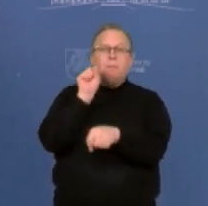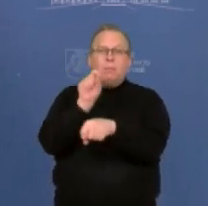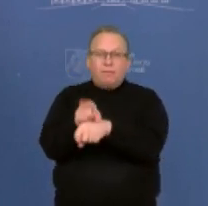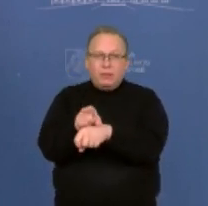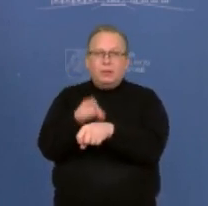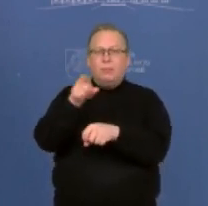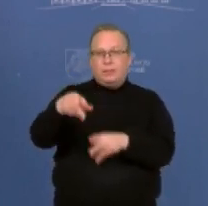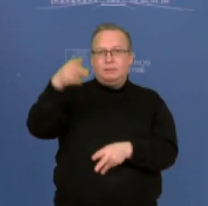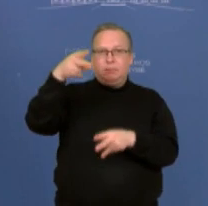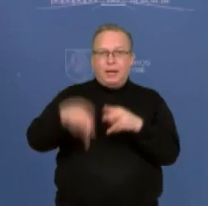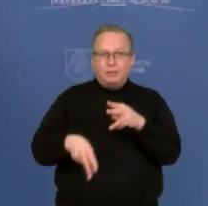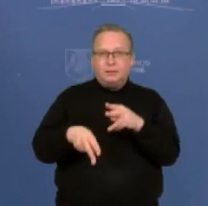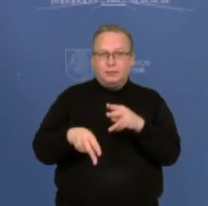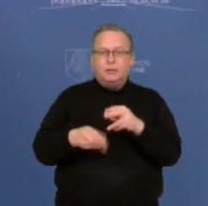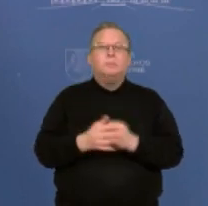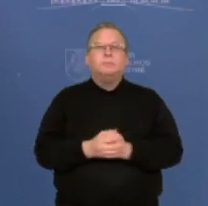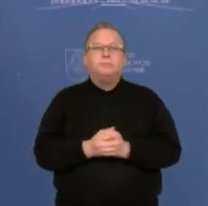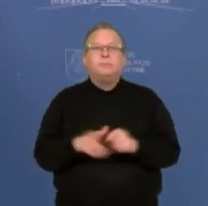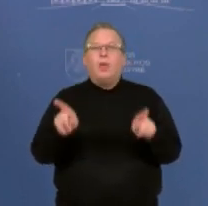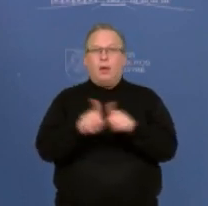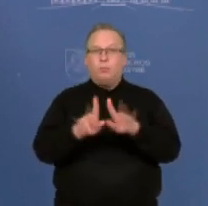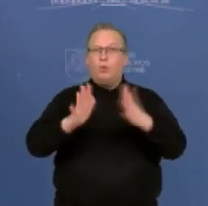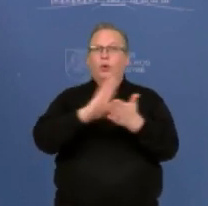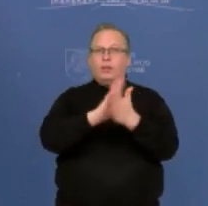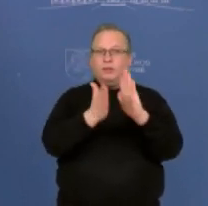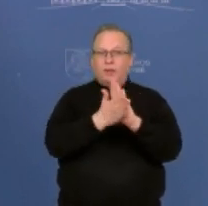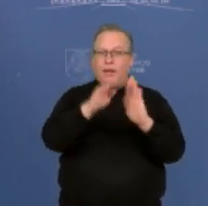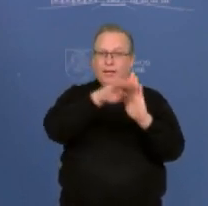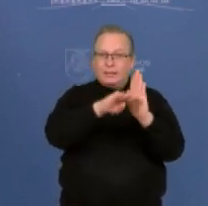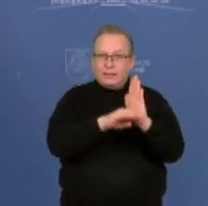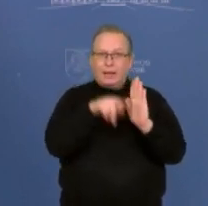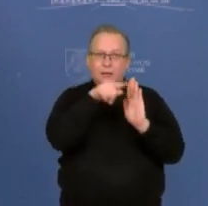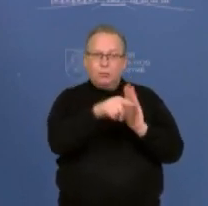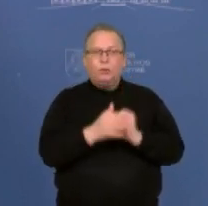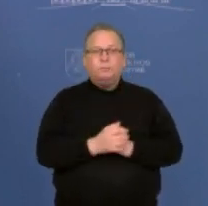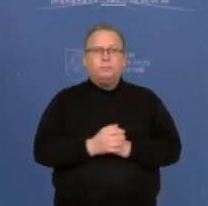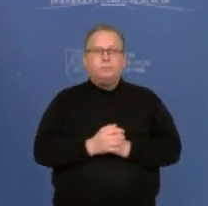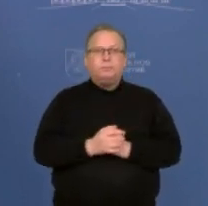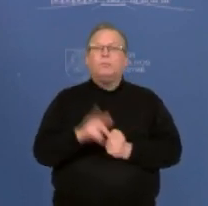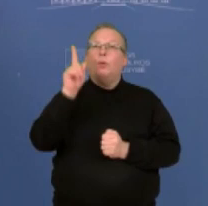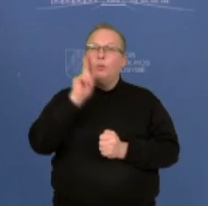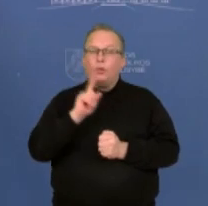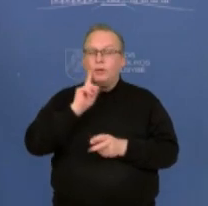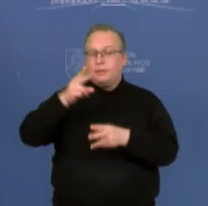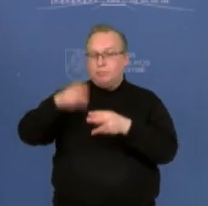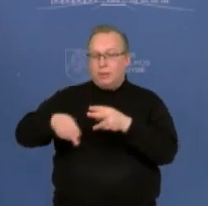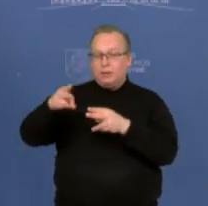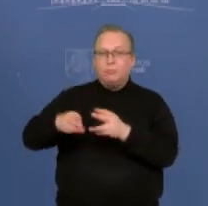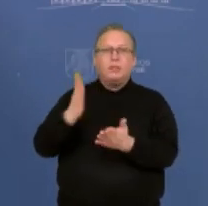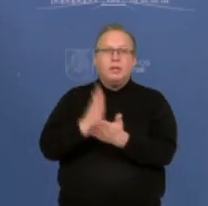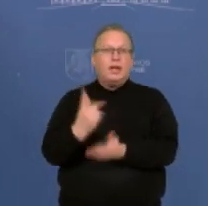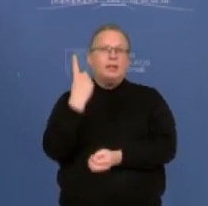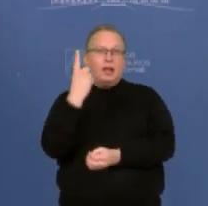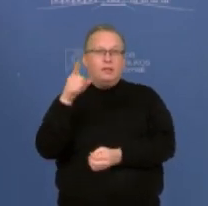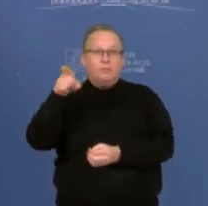sprendimą įforminti tokį atvarką įstatymų ar panašiai? Kol kas sprendimai yra dėl vieno sandorio,